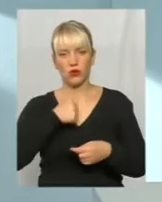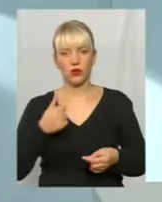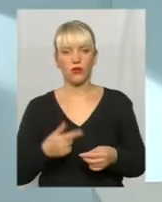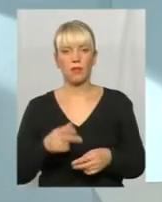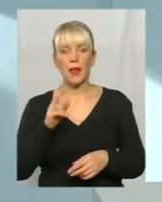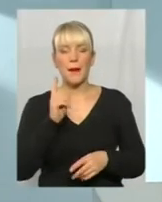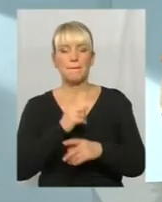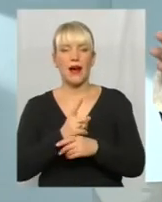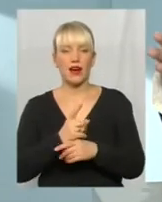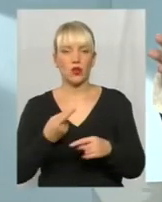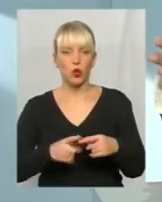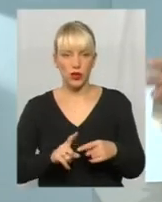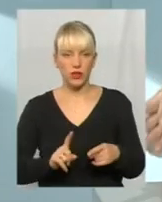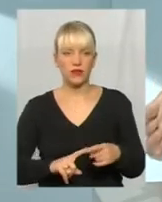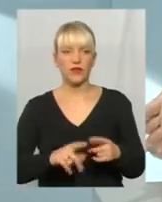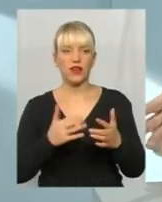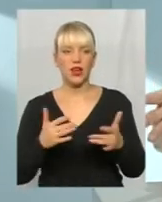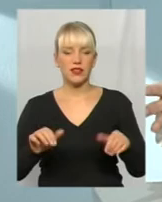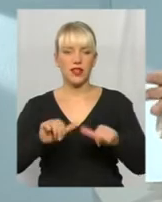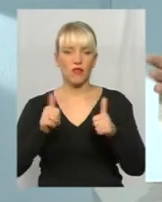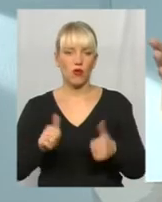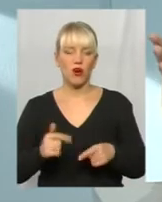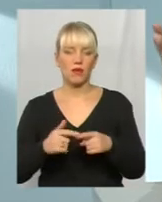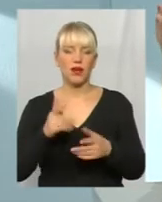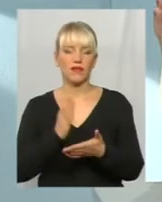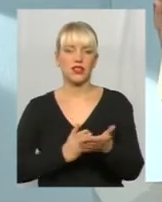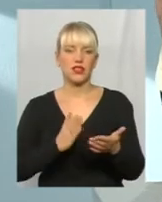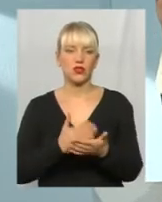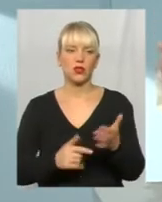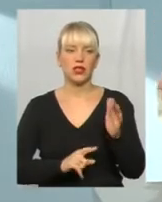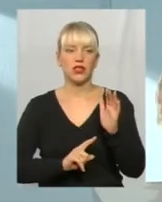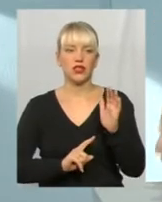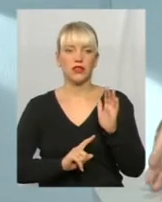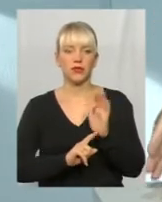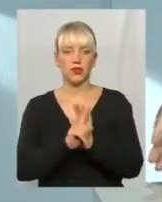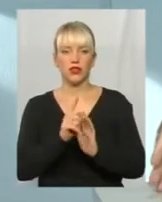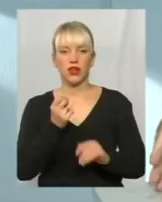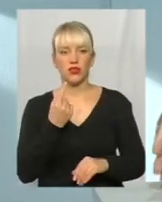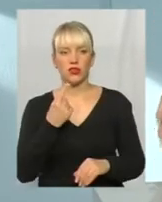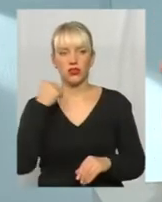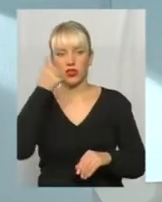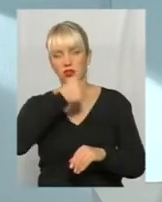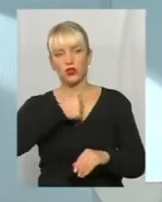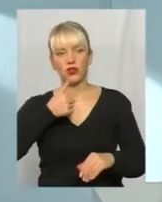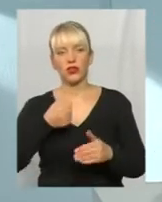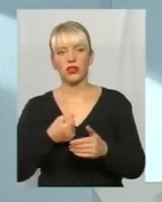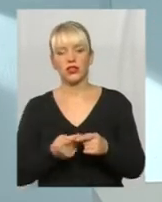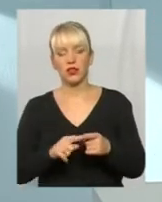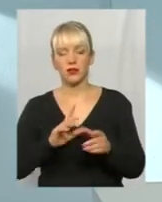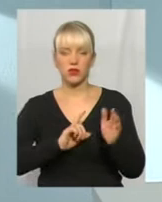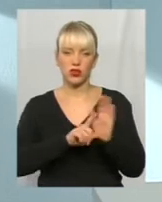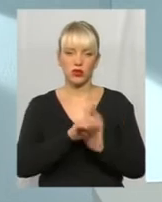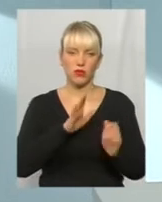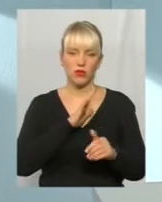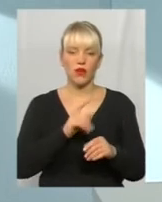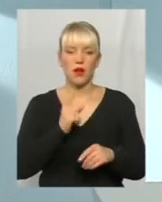нагадати, що в різних формах він існує, починаючи з 2011 року, то це був мораторій тільки